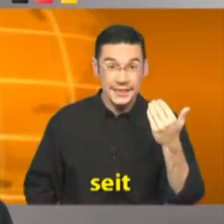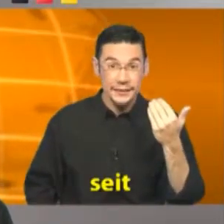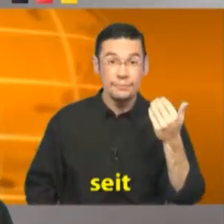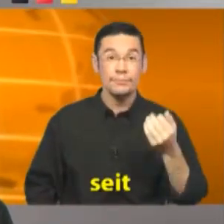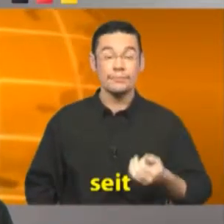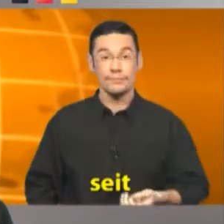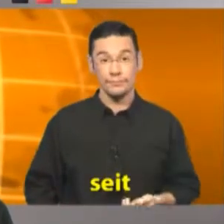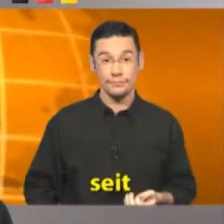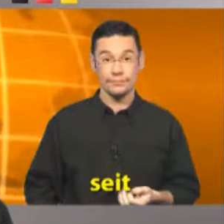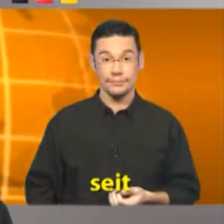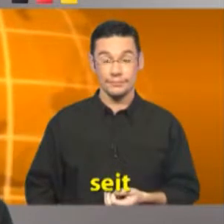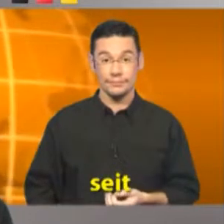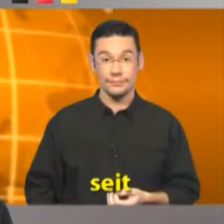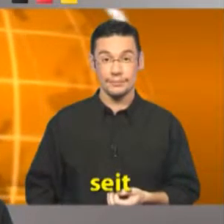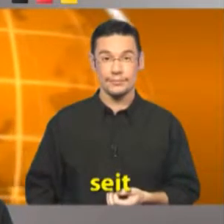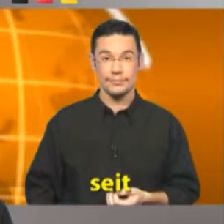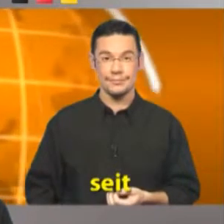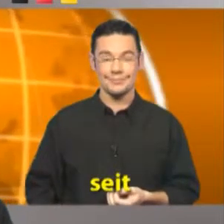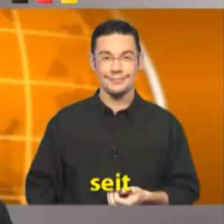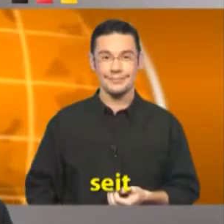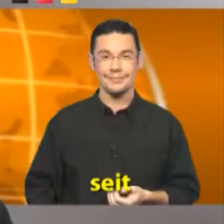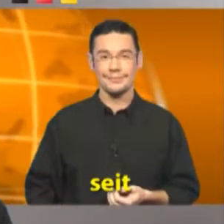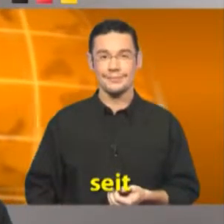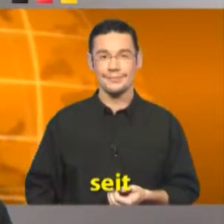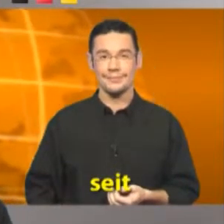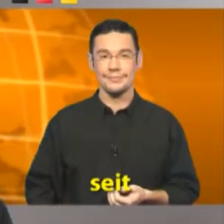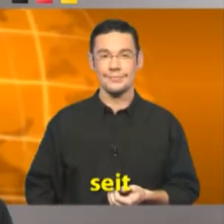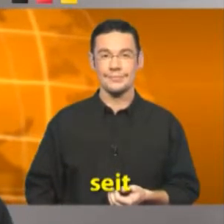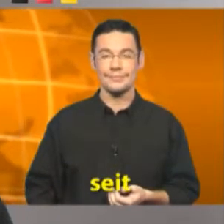Seit Da Allora